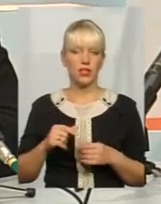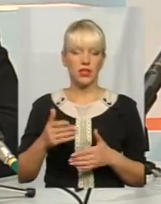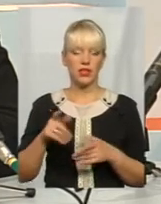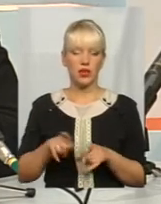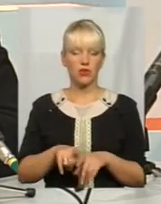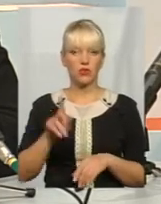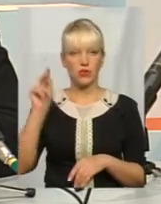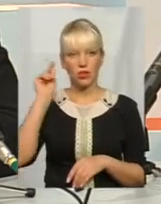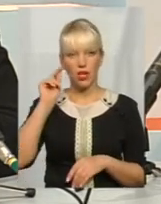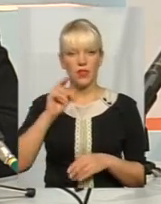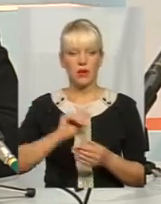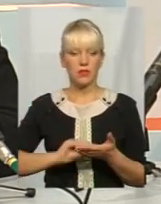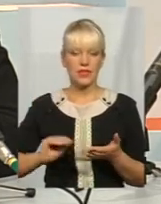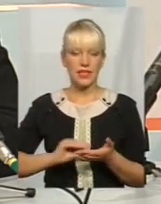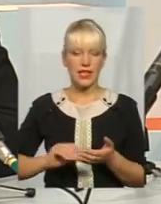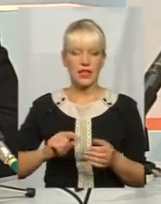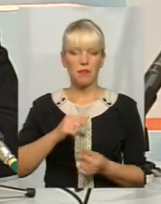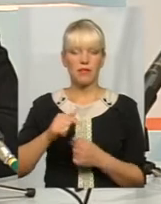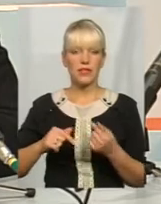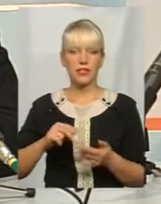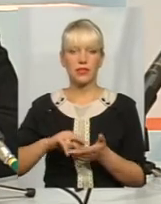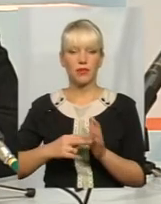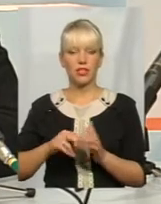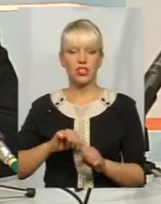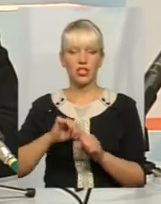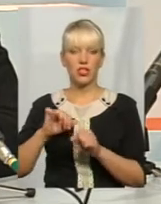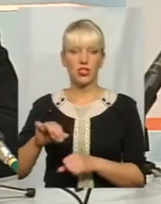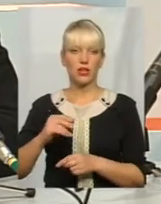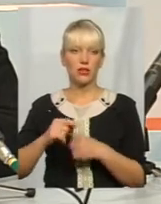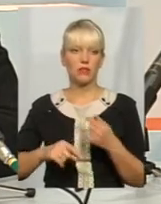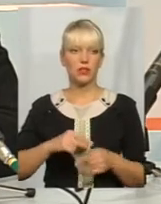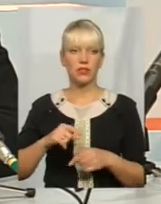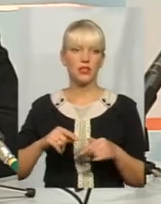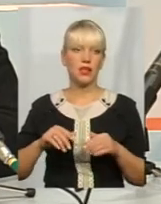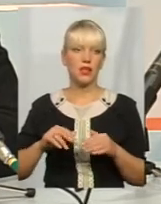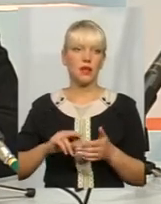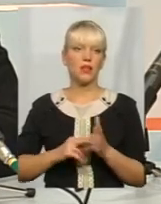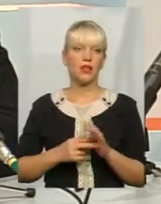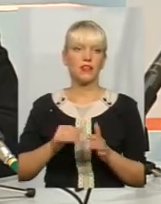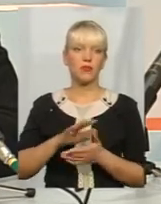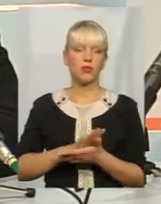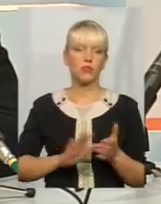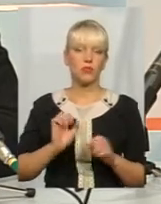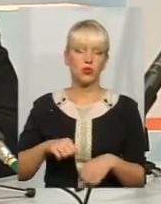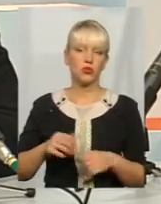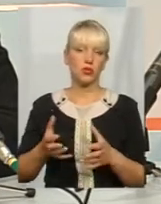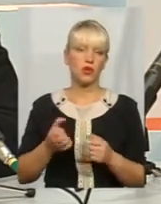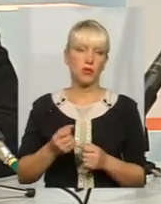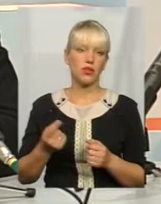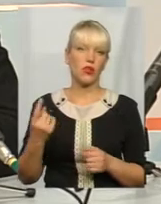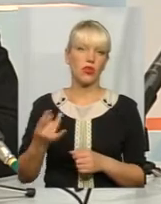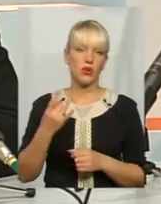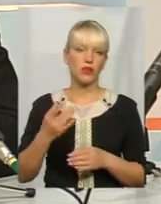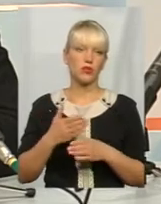навики написання бізнес-планів, захищають цей бізнес-план і в подальшому можуть отримати одноразову виплату допомоги по безробіттю для